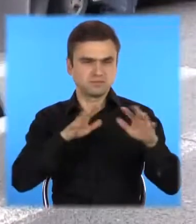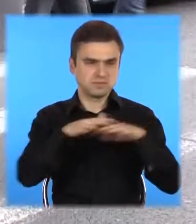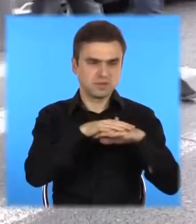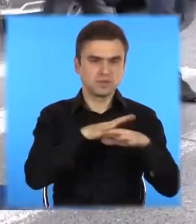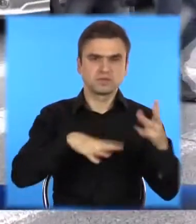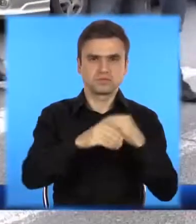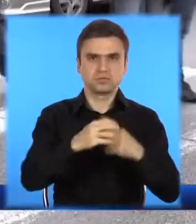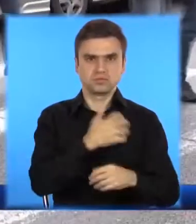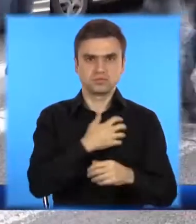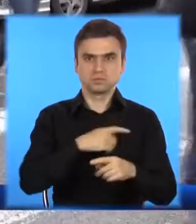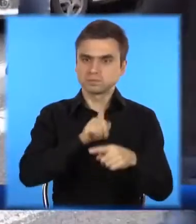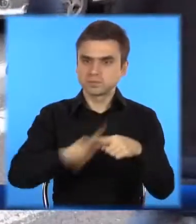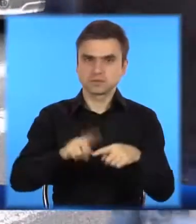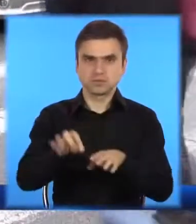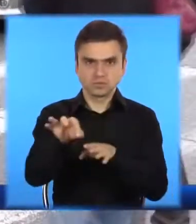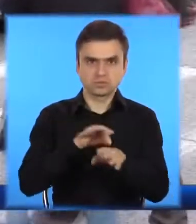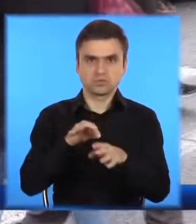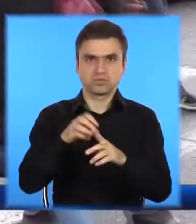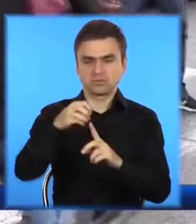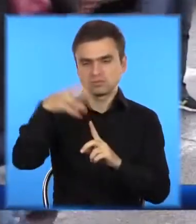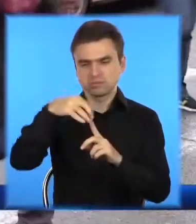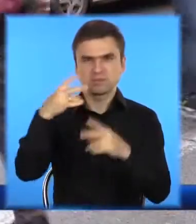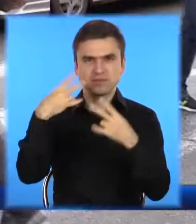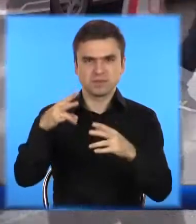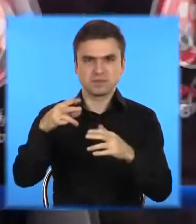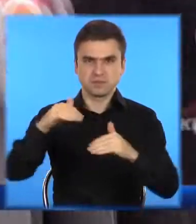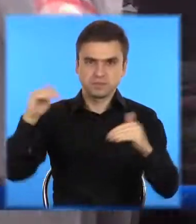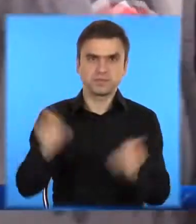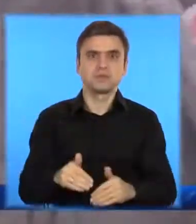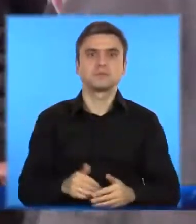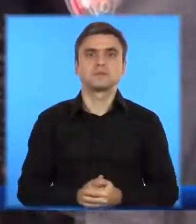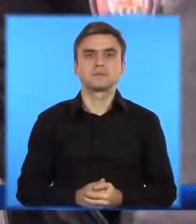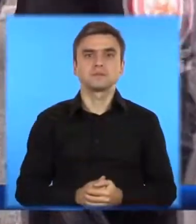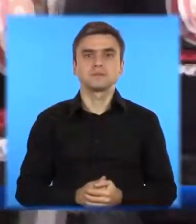мітингувальників – радикальне зменшення негативного впливу у діяльності підприємства.